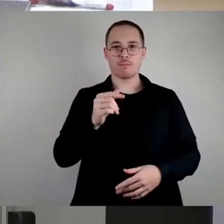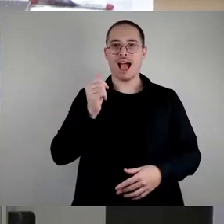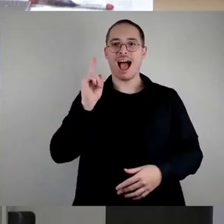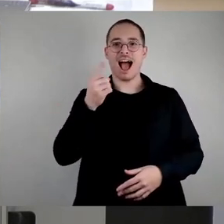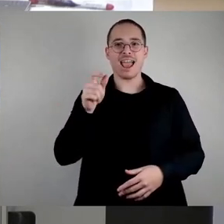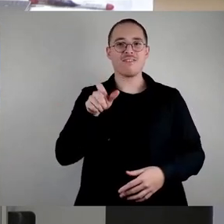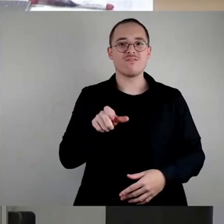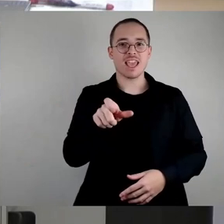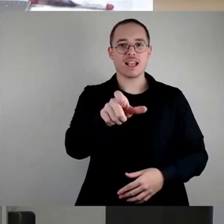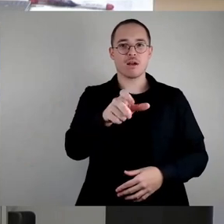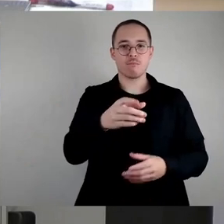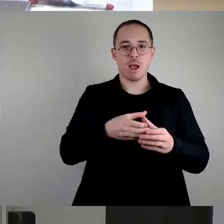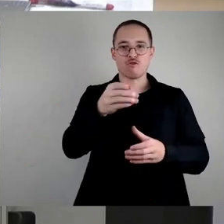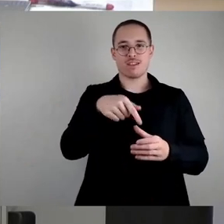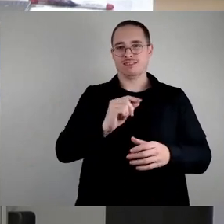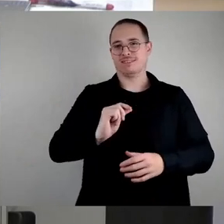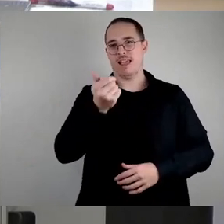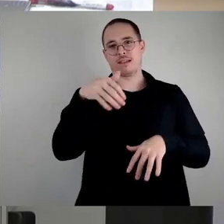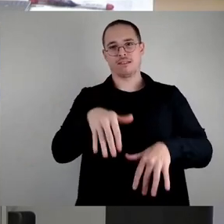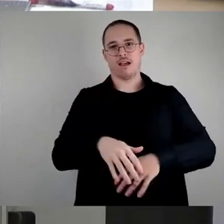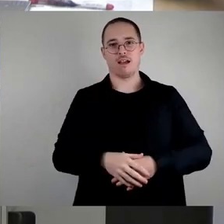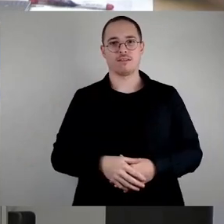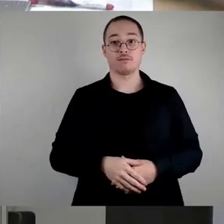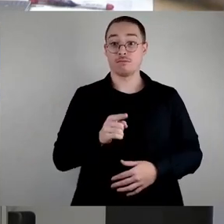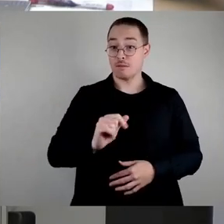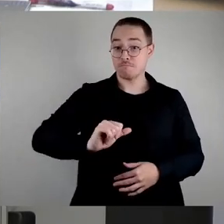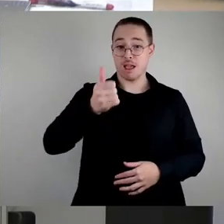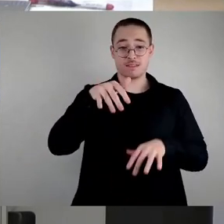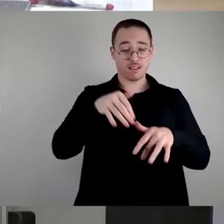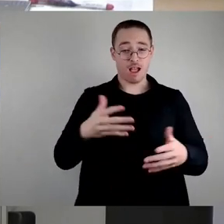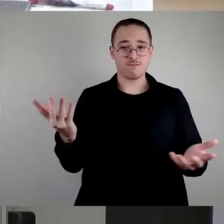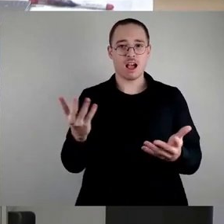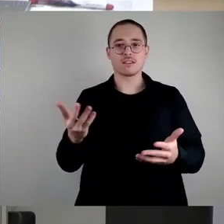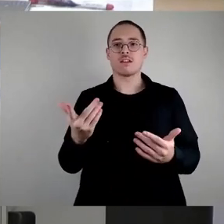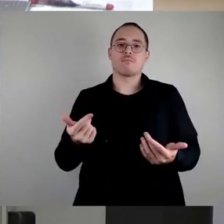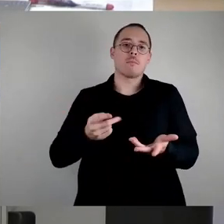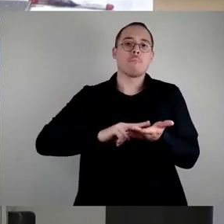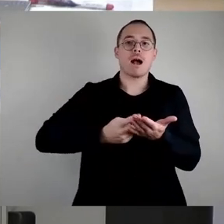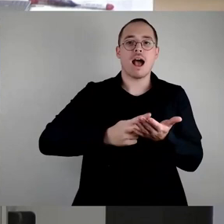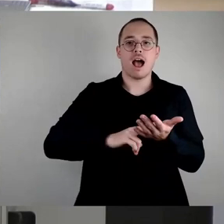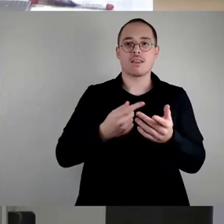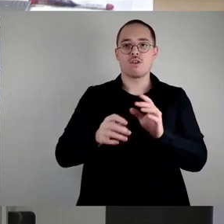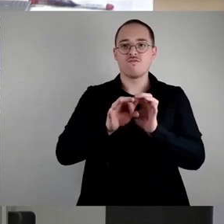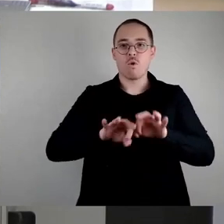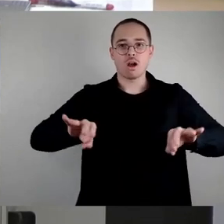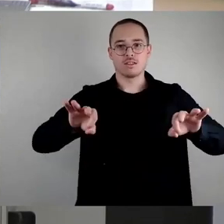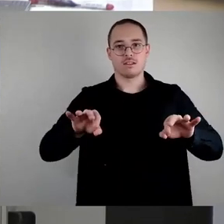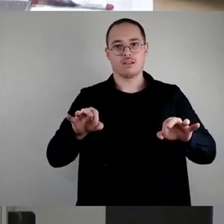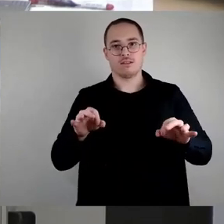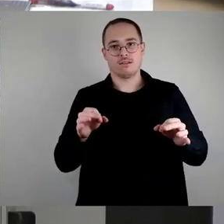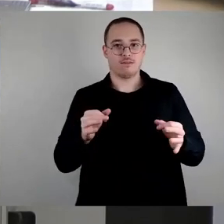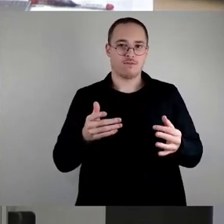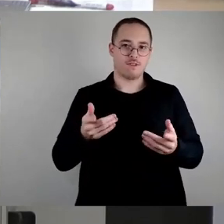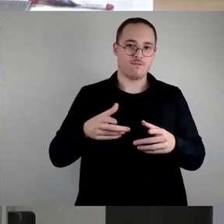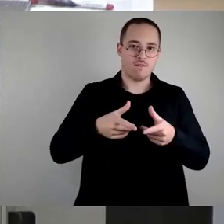sind Reste von Bratwurstverpackungen, von Bockwurstverpackungen, von Einweggrillen und, und, und, und. Das ist die Realität.